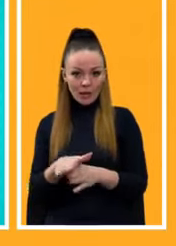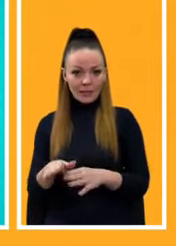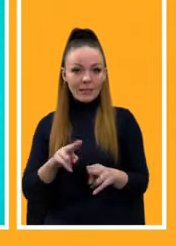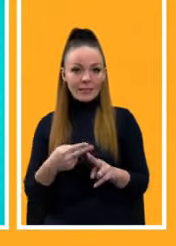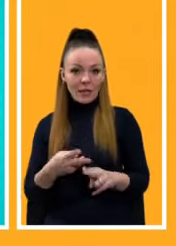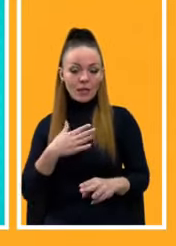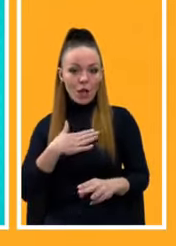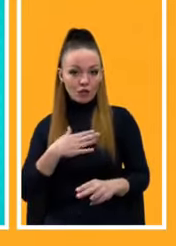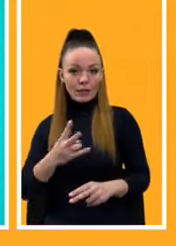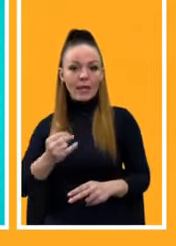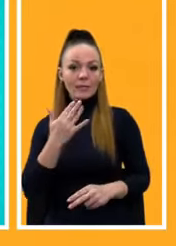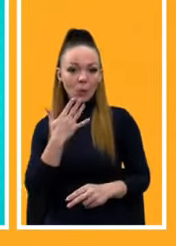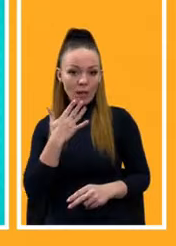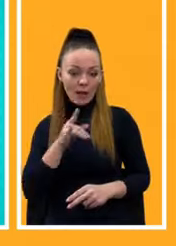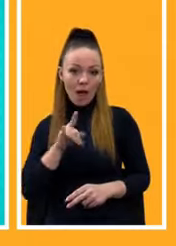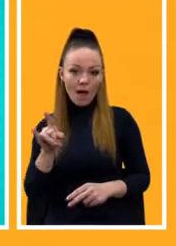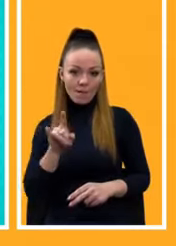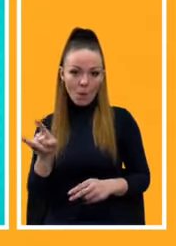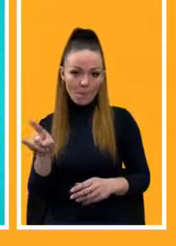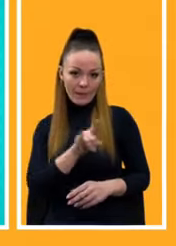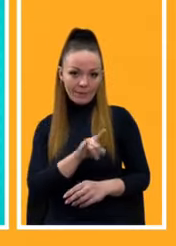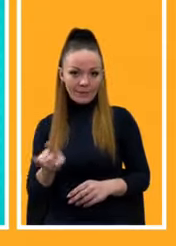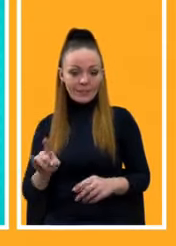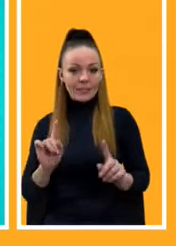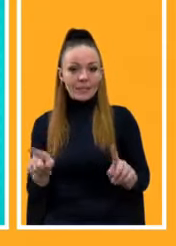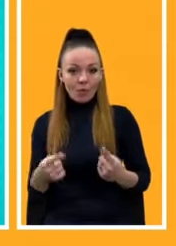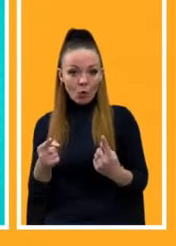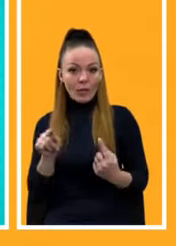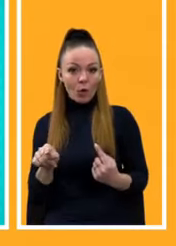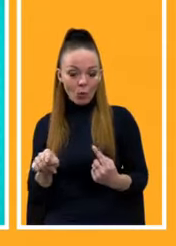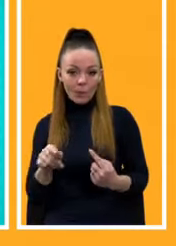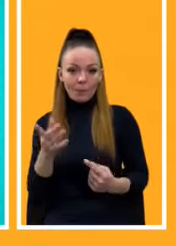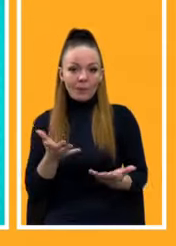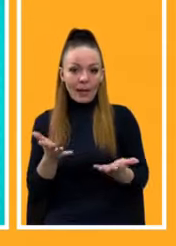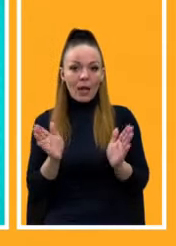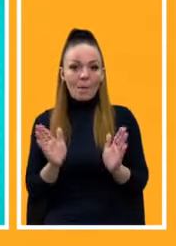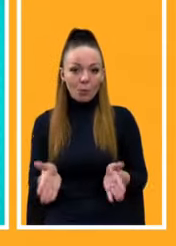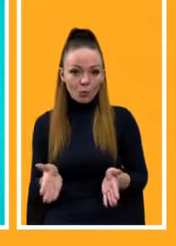національний авіаперевізник, створення його, яке буде